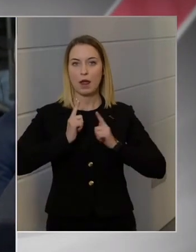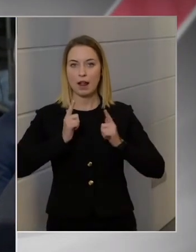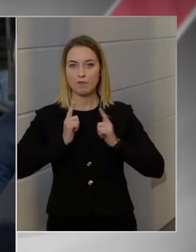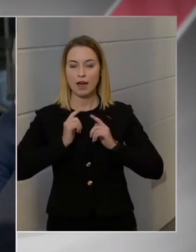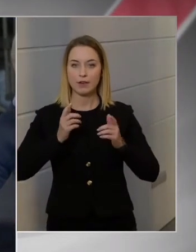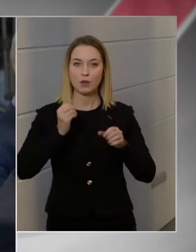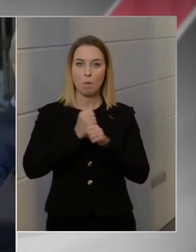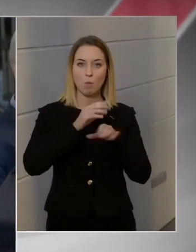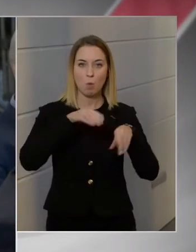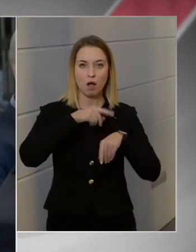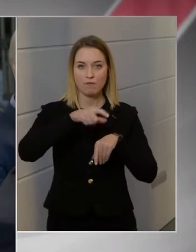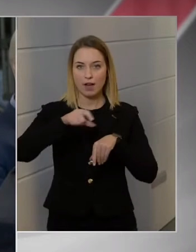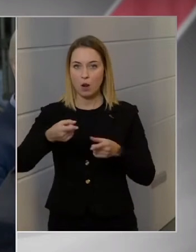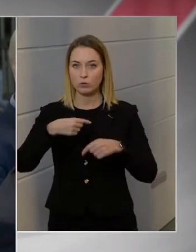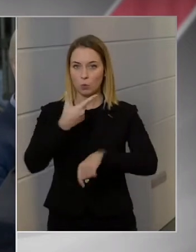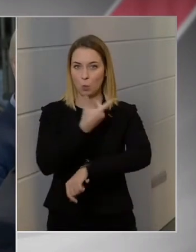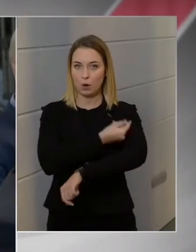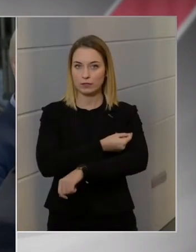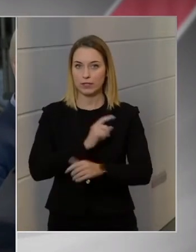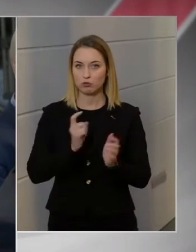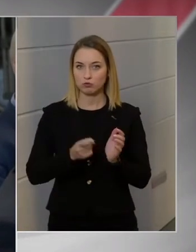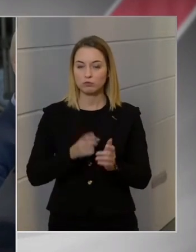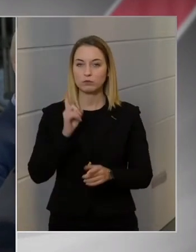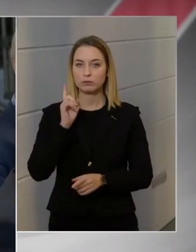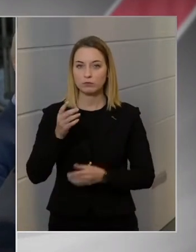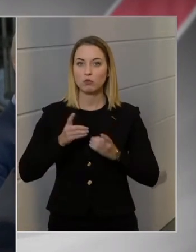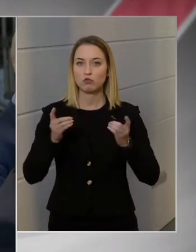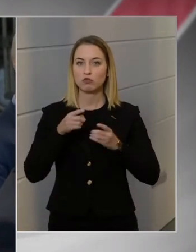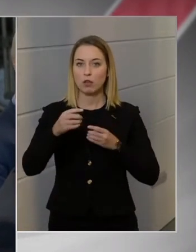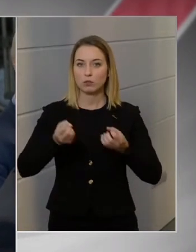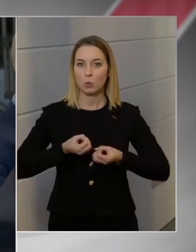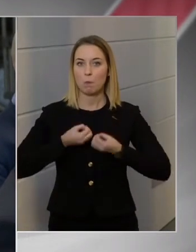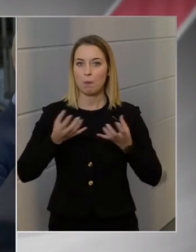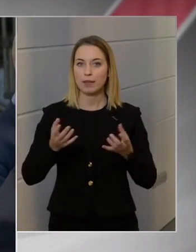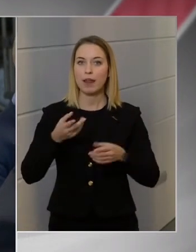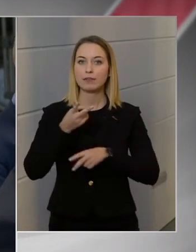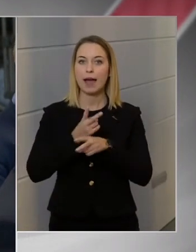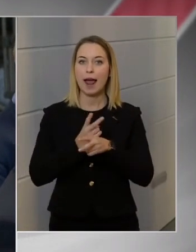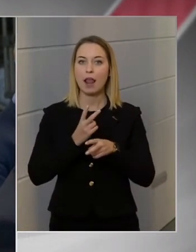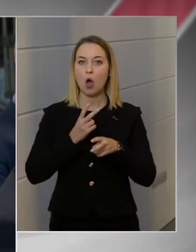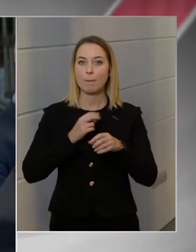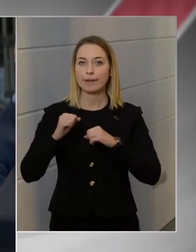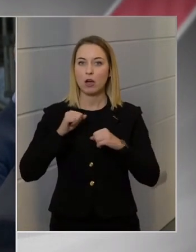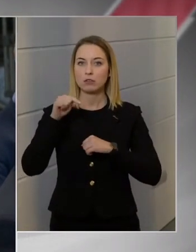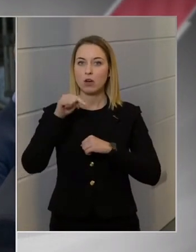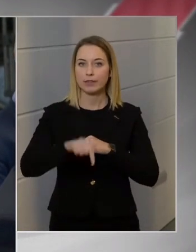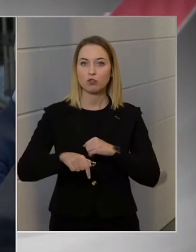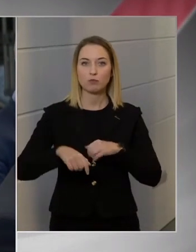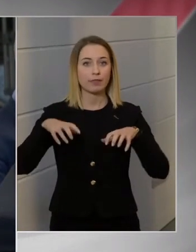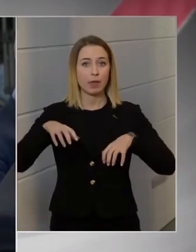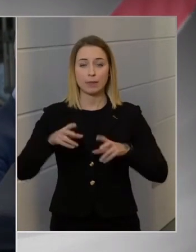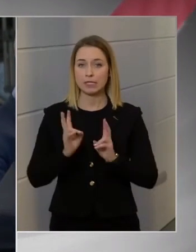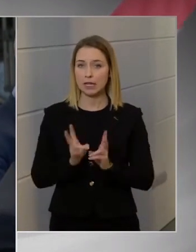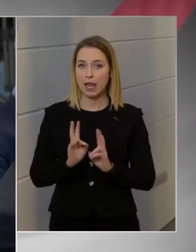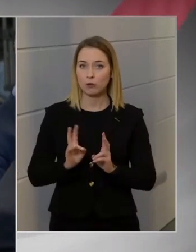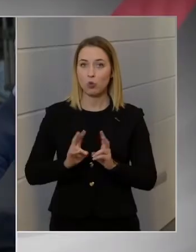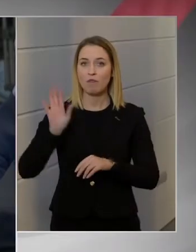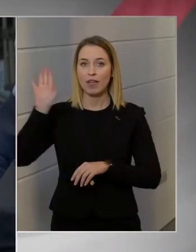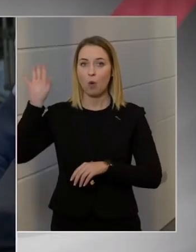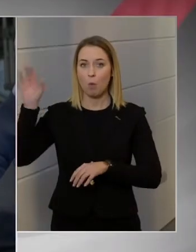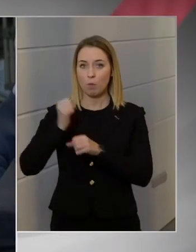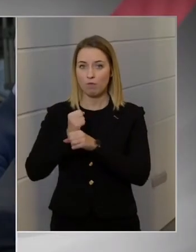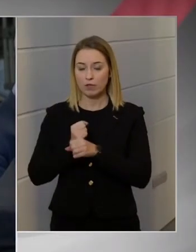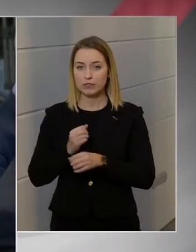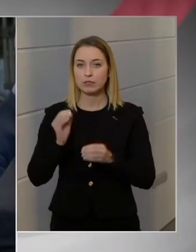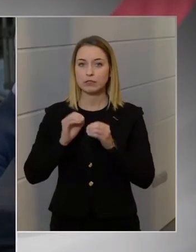munkavállalóitól, viszont a sajtóban megjelent, hogy az állami gazgatásban nem teszik lehetővé a home office-t. Ezen terveze